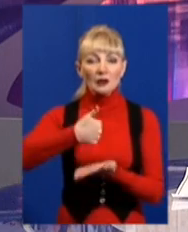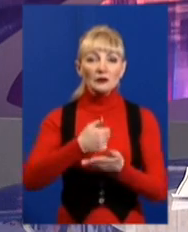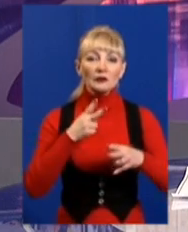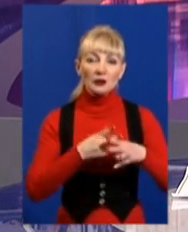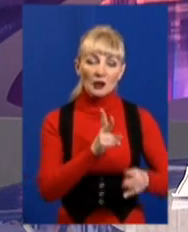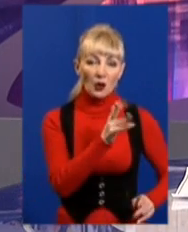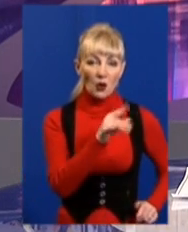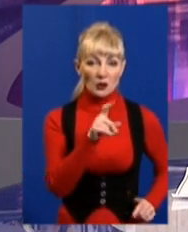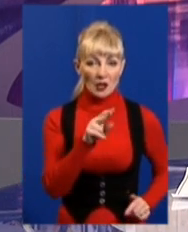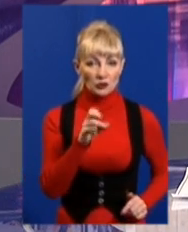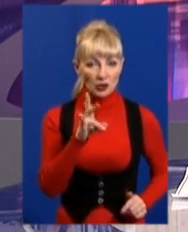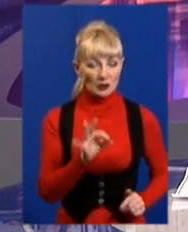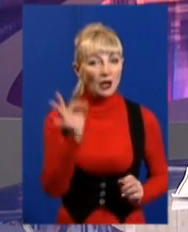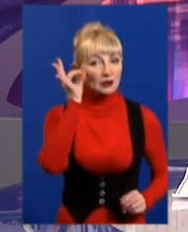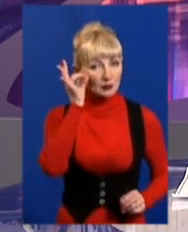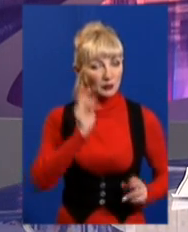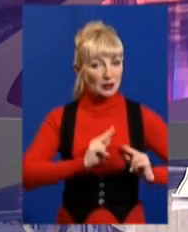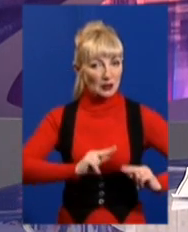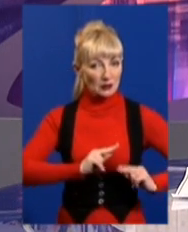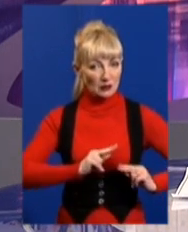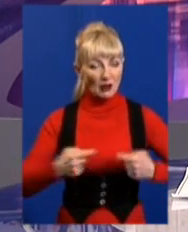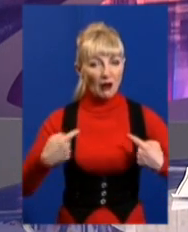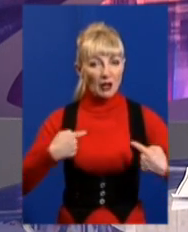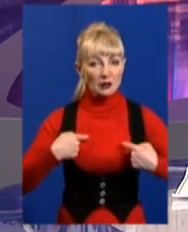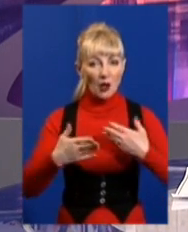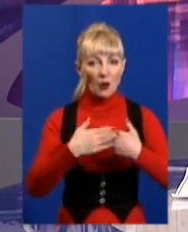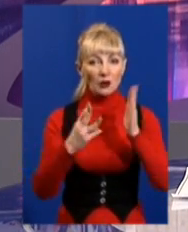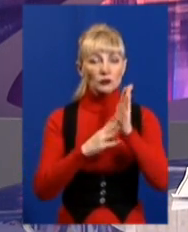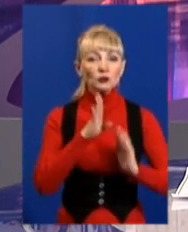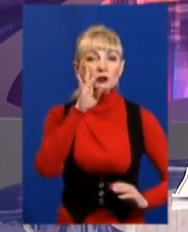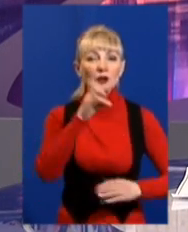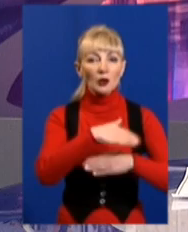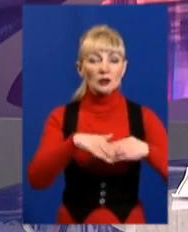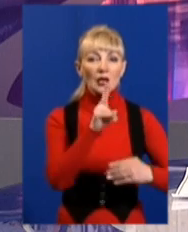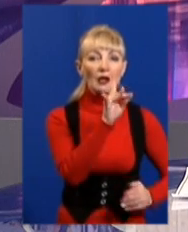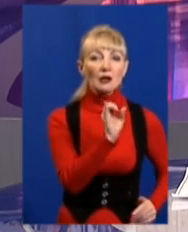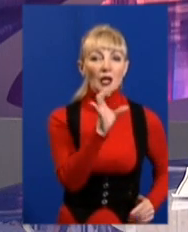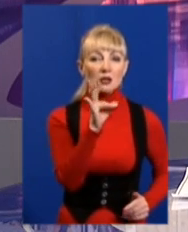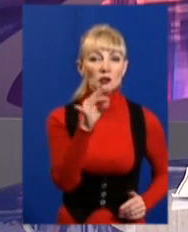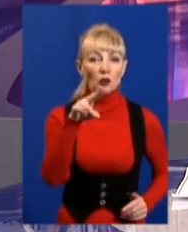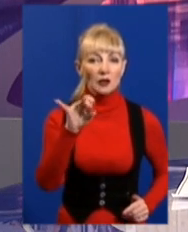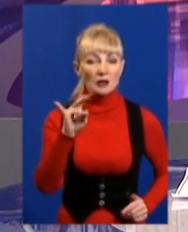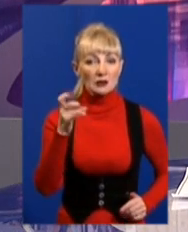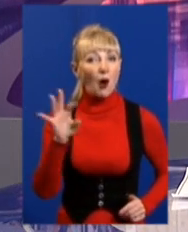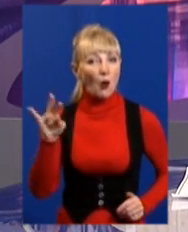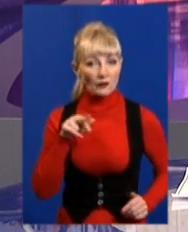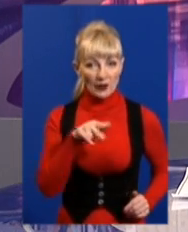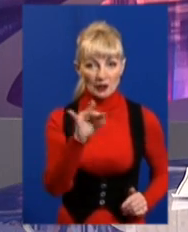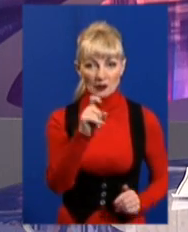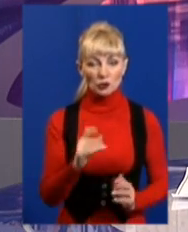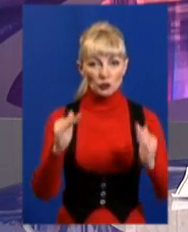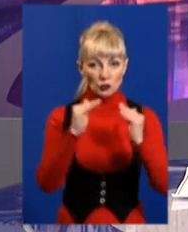лікаря Андрій Козаченко. Нагадаємо, співробітника поранили близько восьмої ранку на вулиці Краснодарській. Поліцейський виходив з дому.